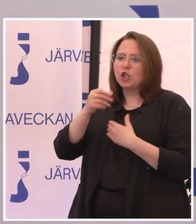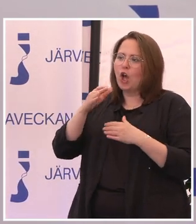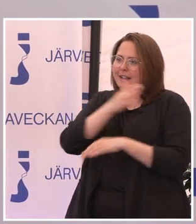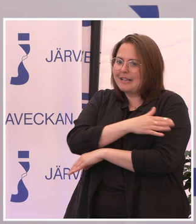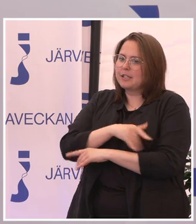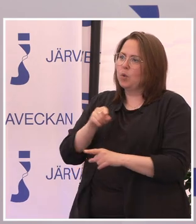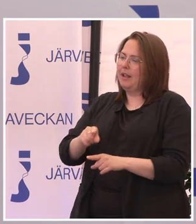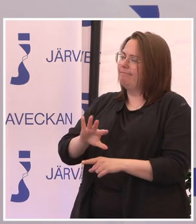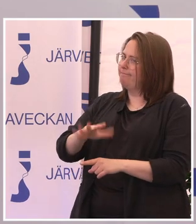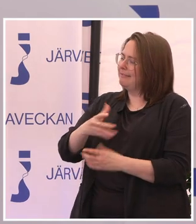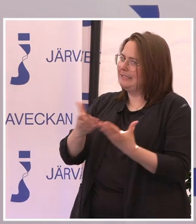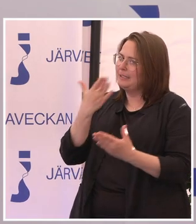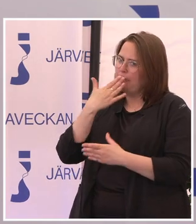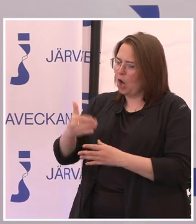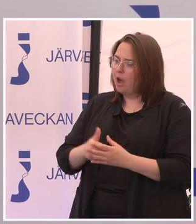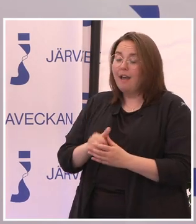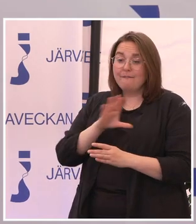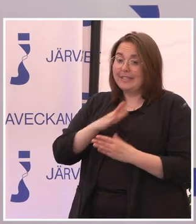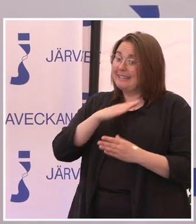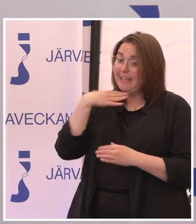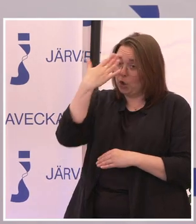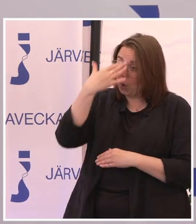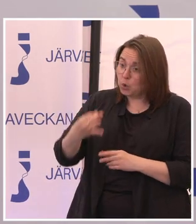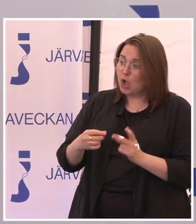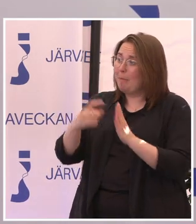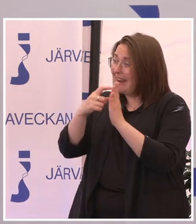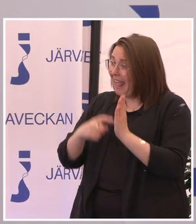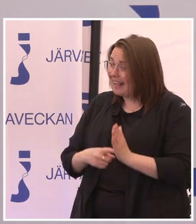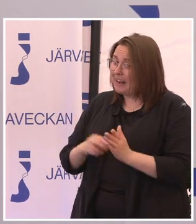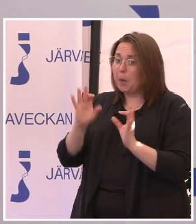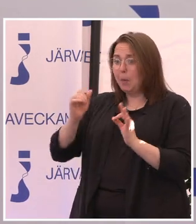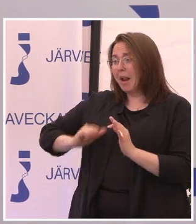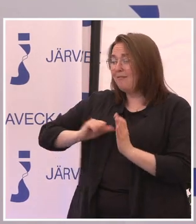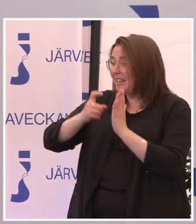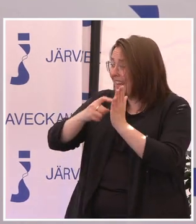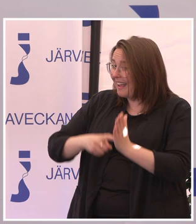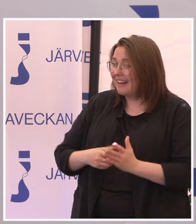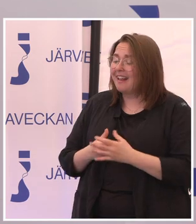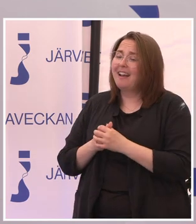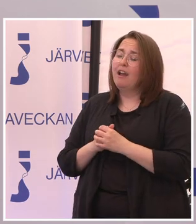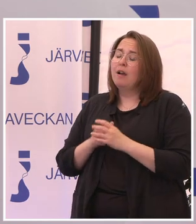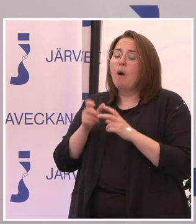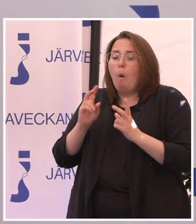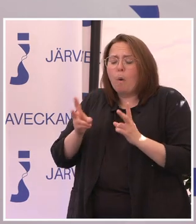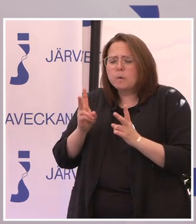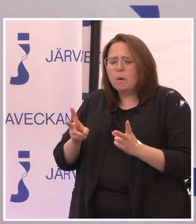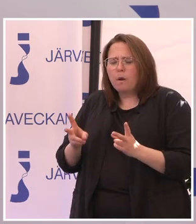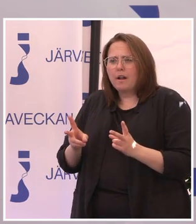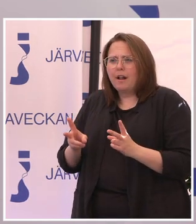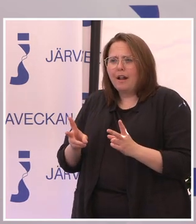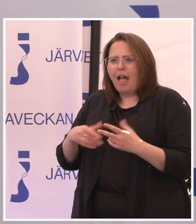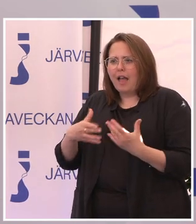illastämt med både kunskapen, regelverket eller hur man tillämpar det. Och att man också är väldigt